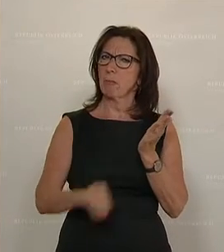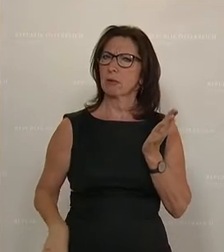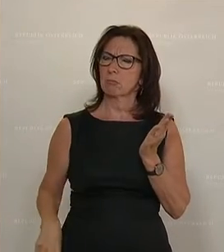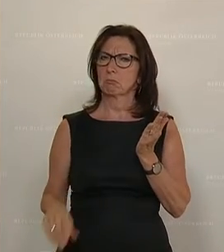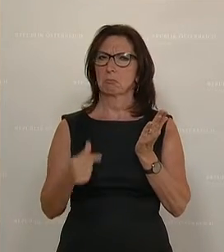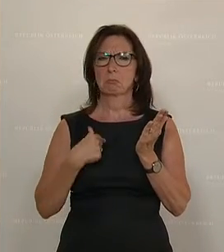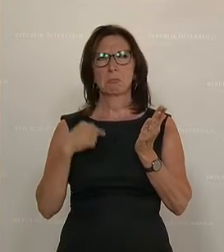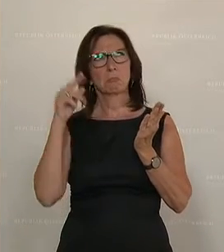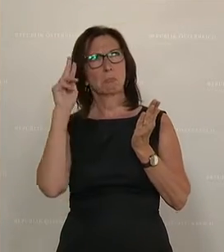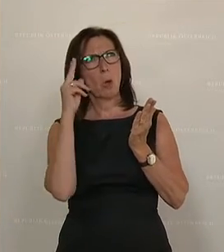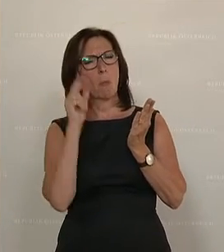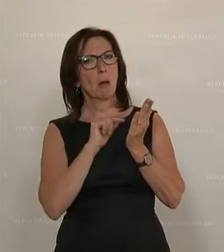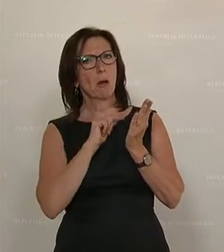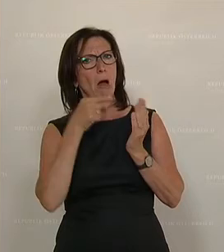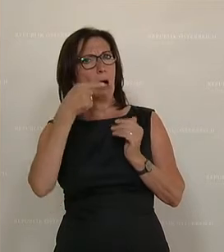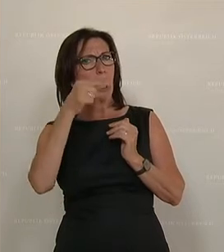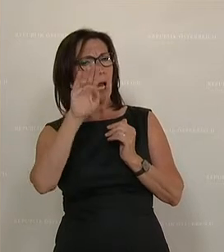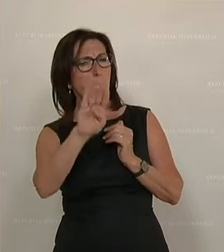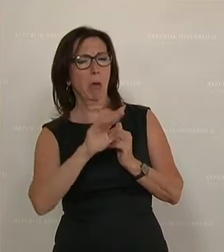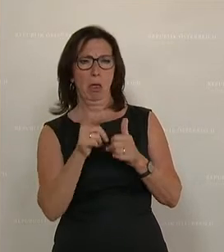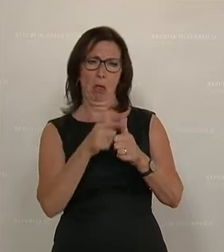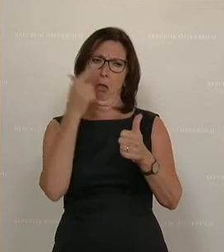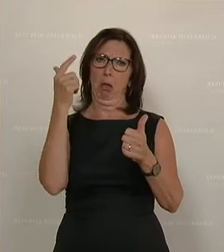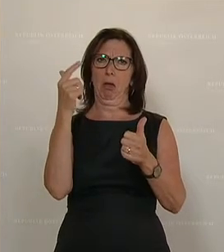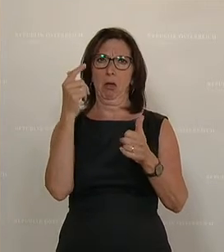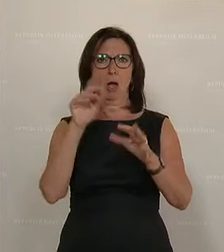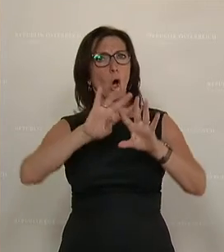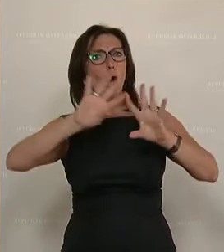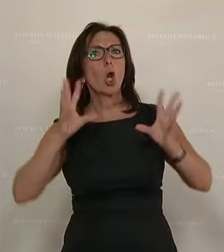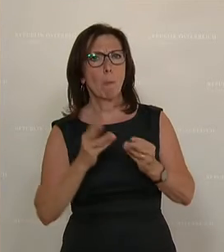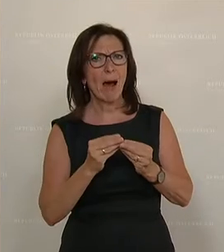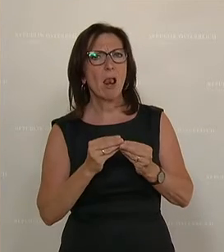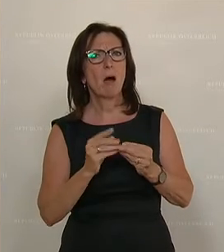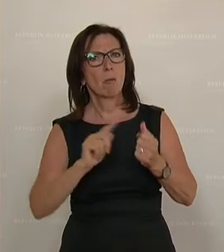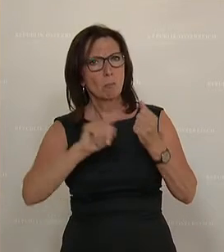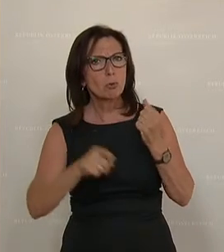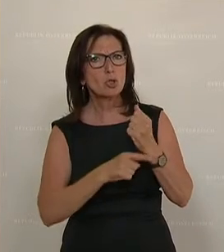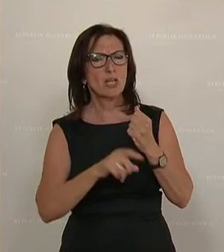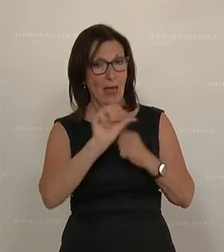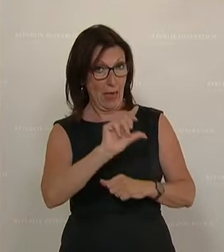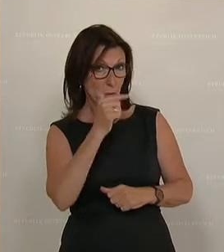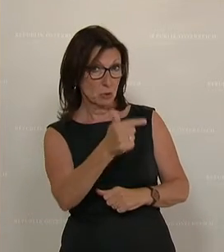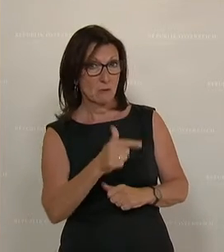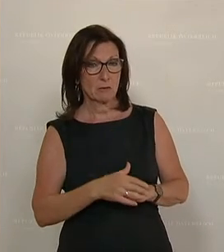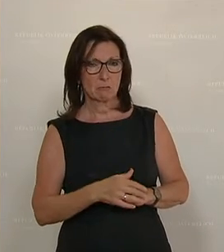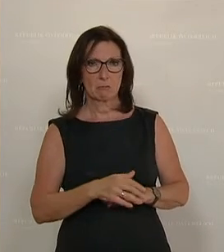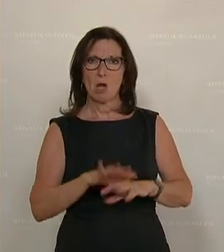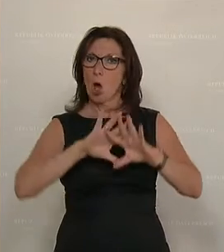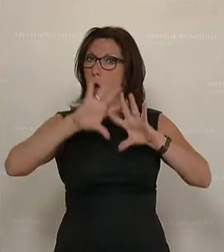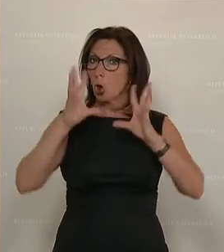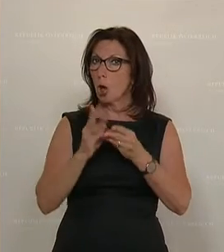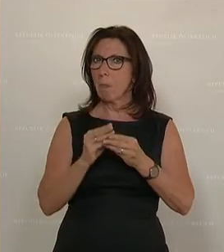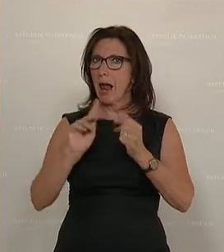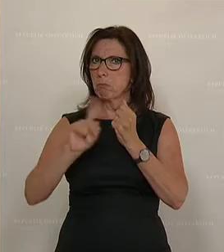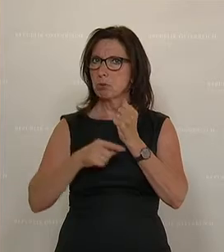GB im Globalbudget 21, im Globalbudget